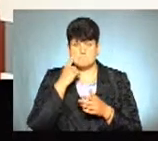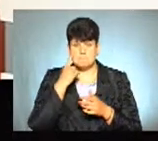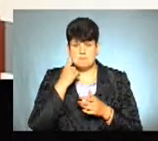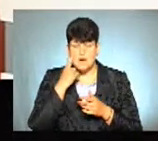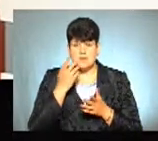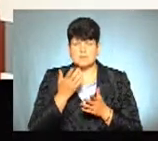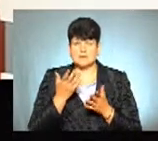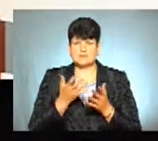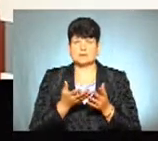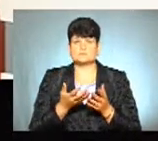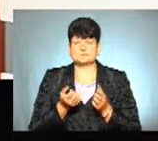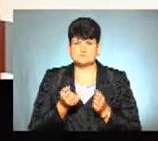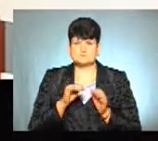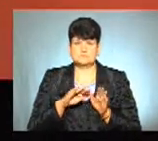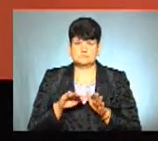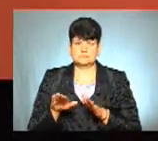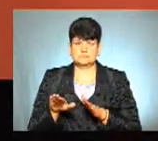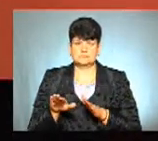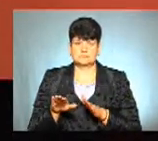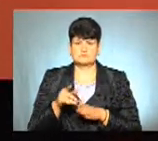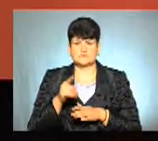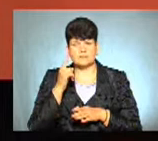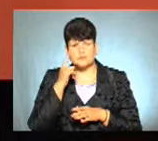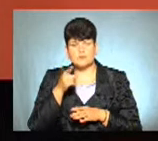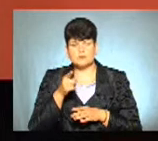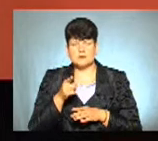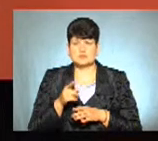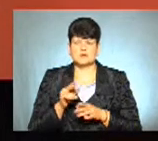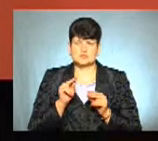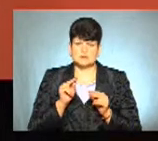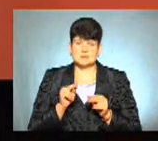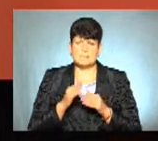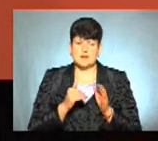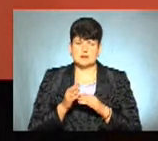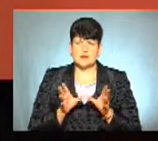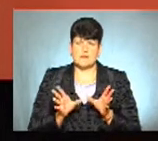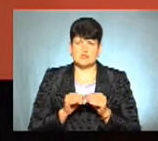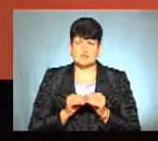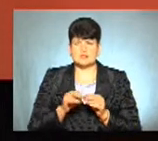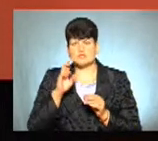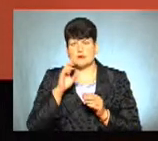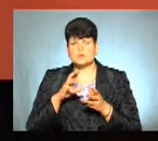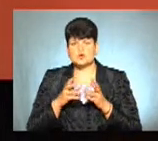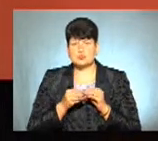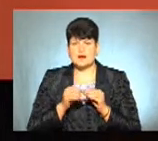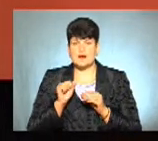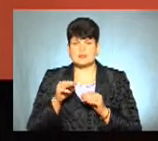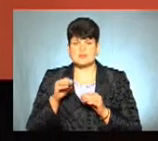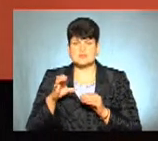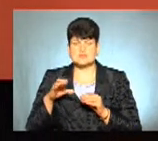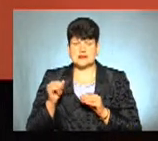які вони отримували після. На вашу думку, чи виправдовує себе практика поєднання державної підсумкової атестації, а також